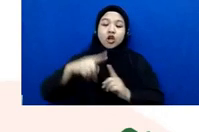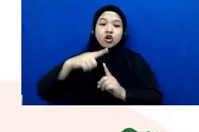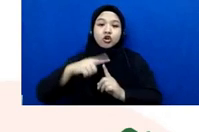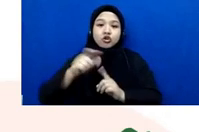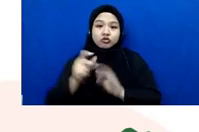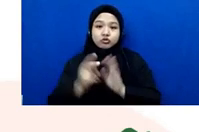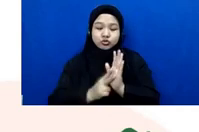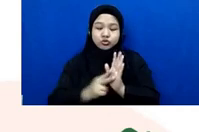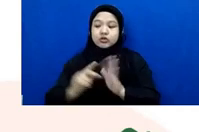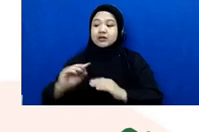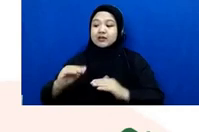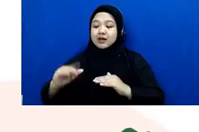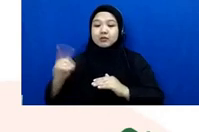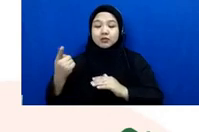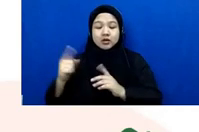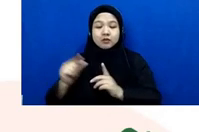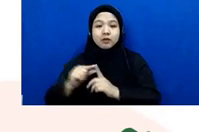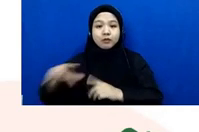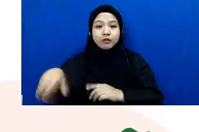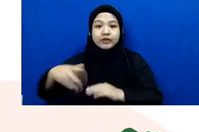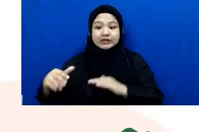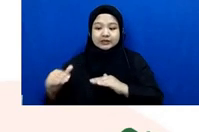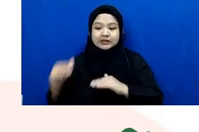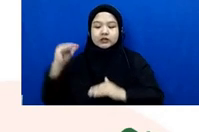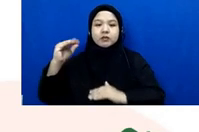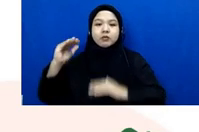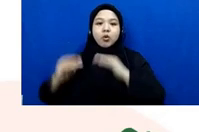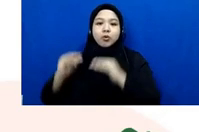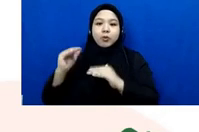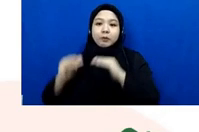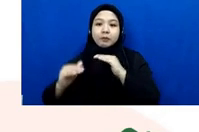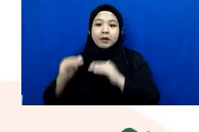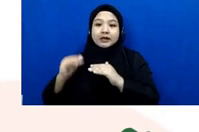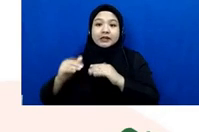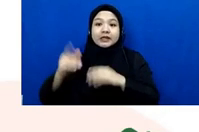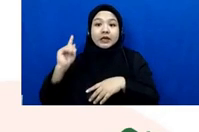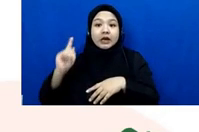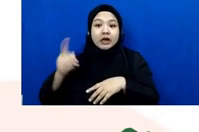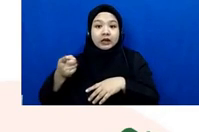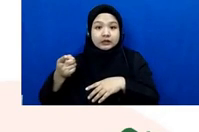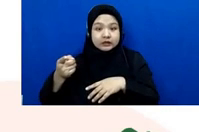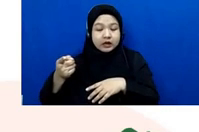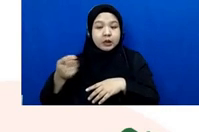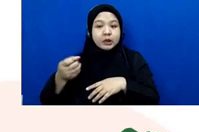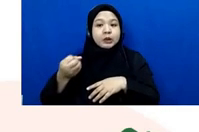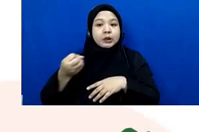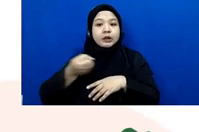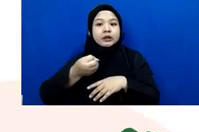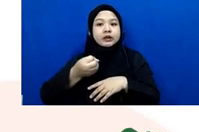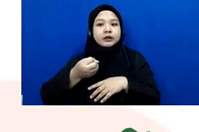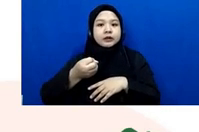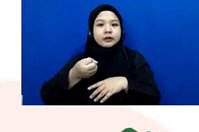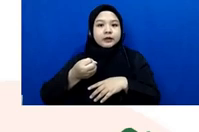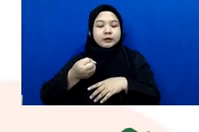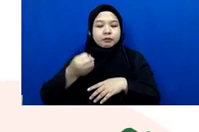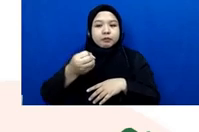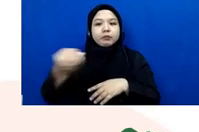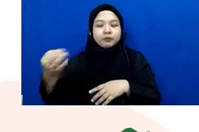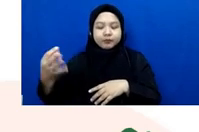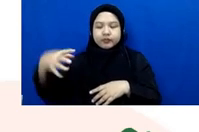provinsi terus tingkat bandingnya itu ada di beberapa provinsi jadi kayak ada sistem